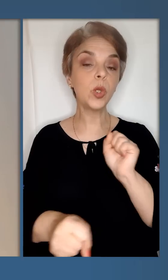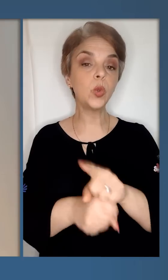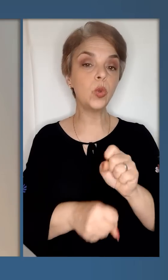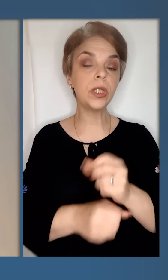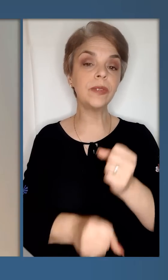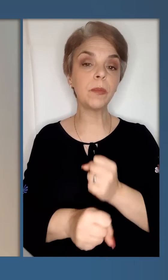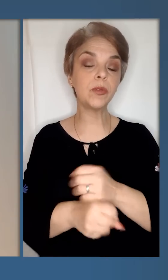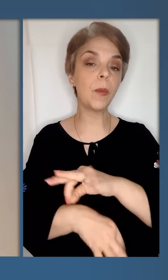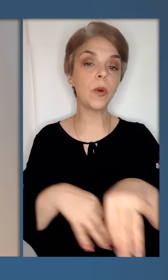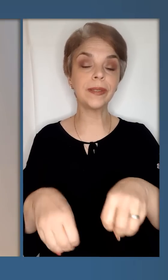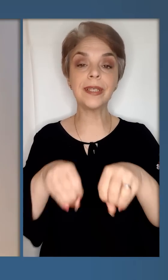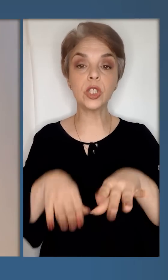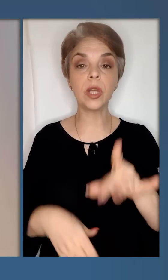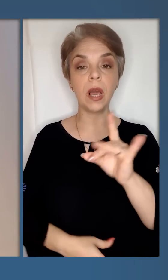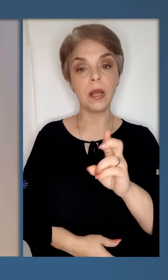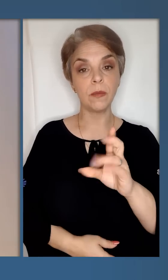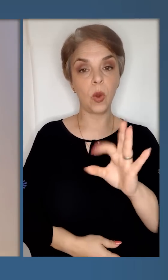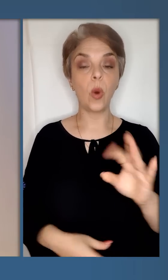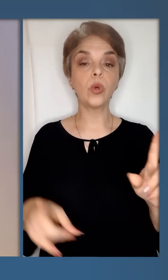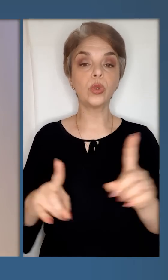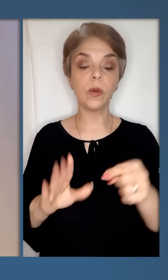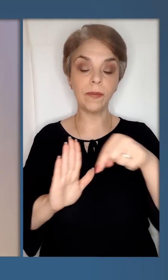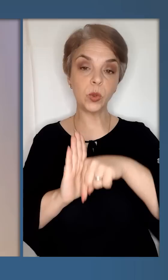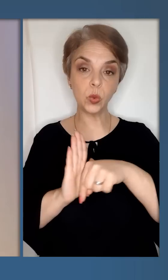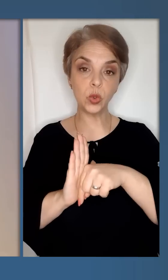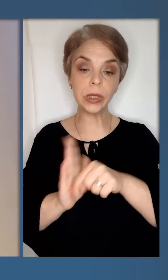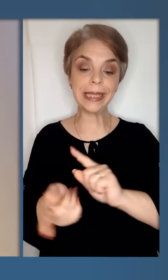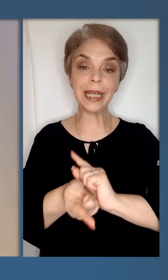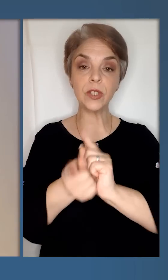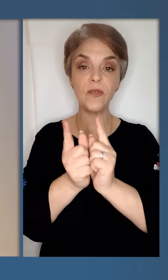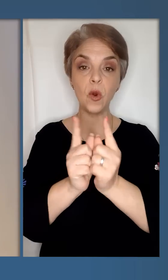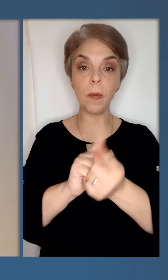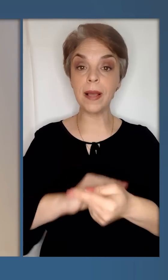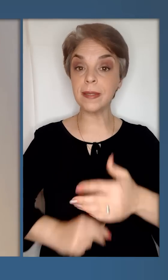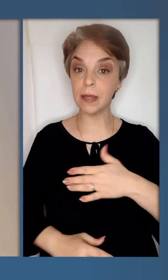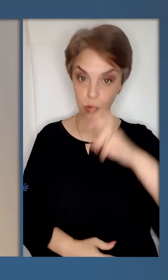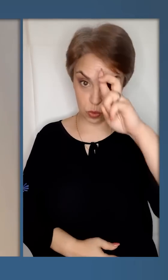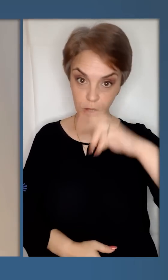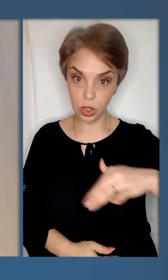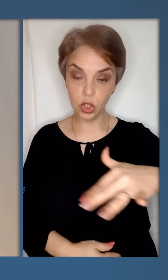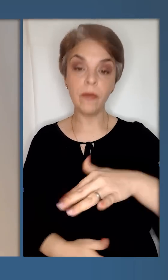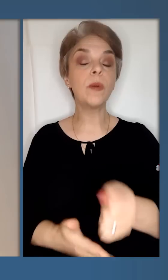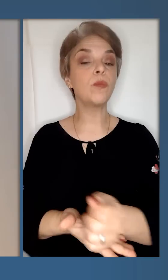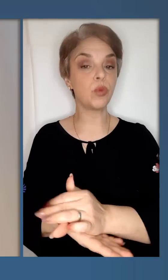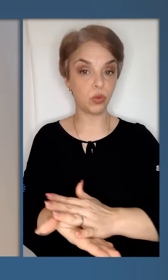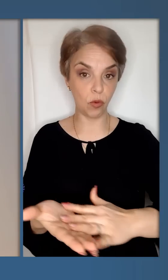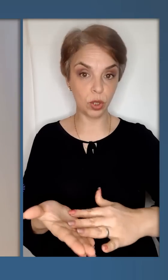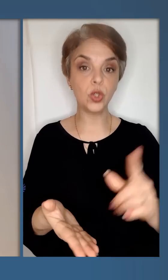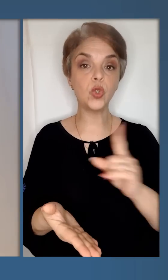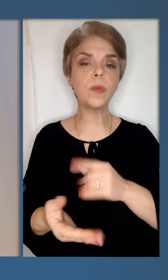перспективу. Доручив напрацювати проєкти рішень РНБУ, щоб внутрішня трансформація нашої держави